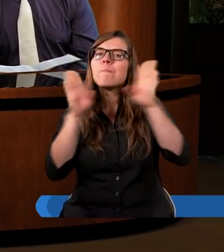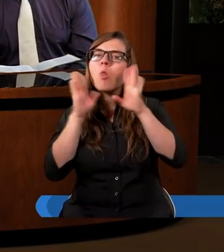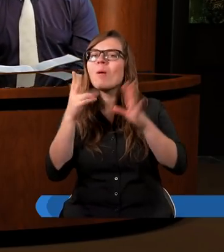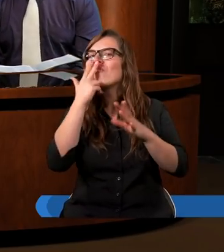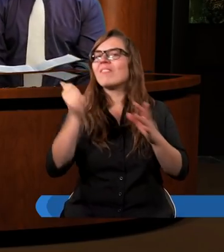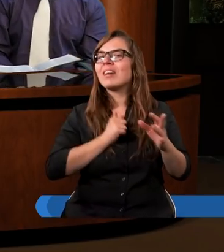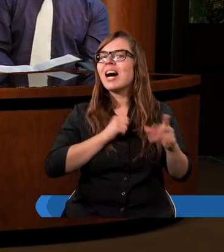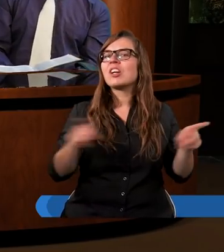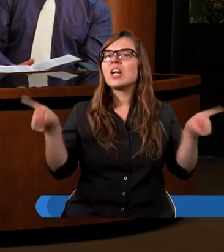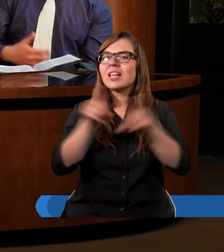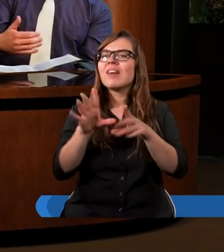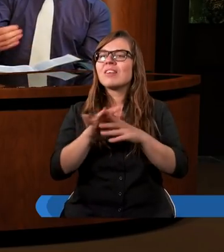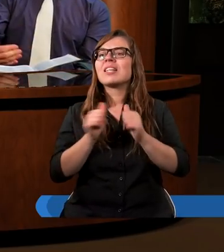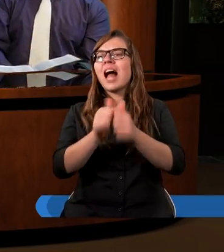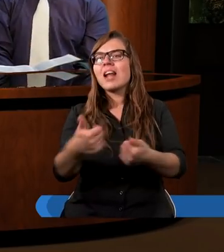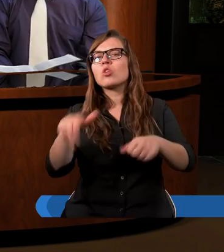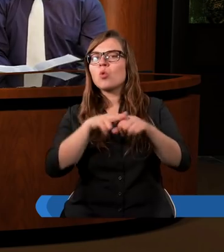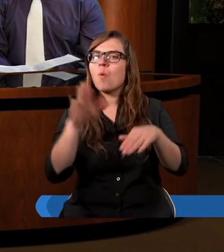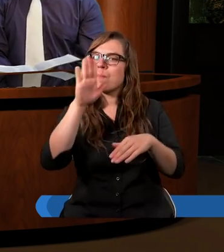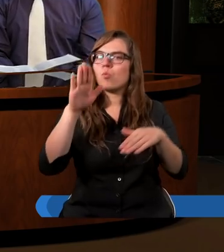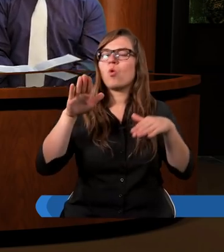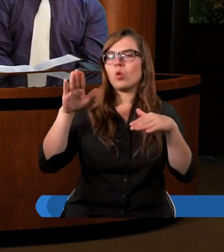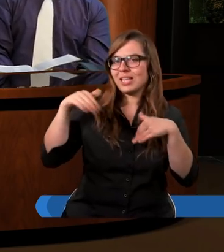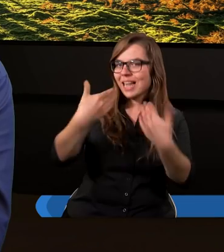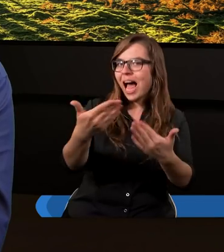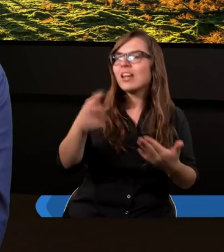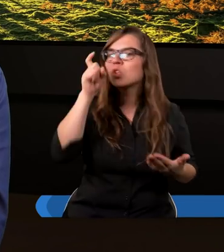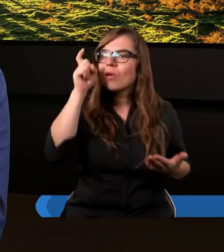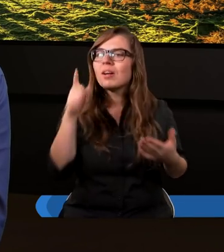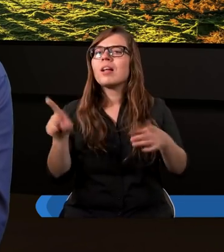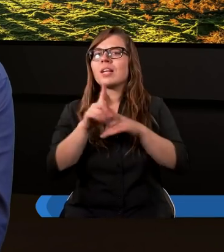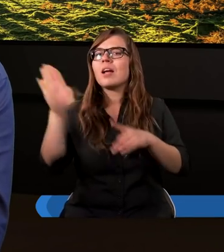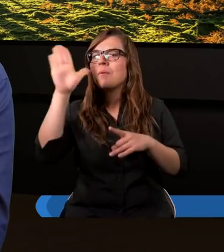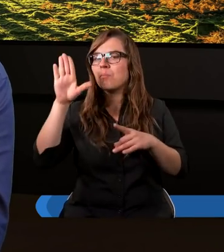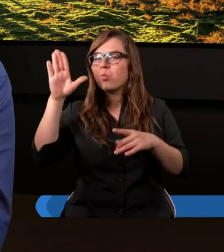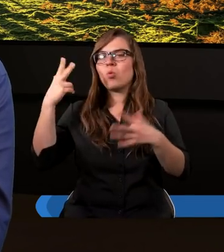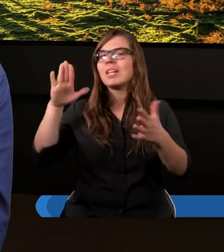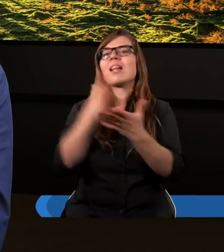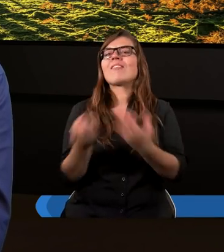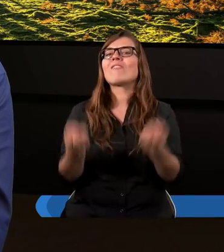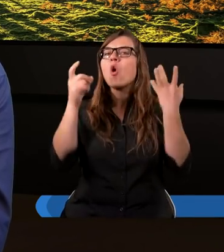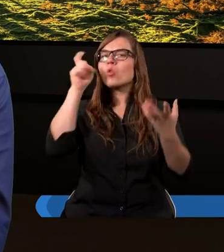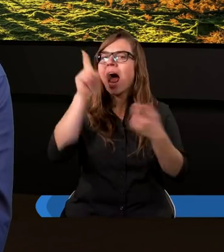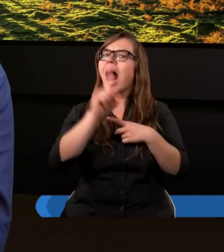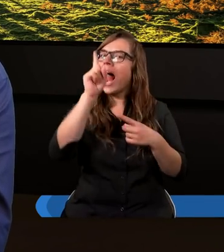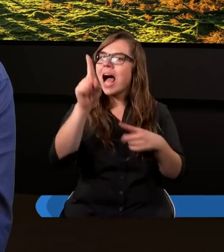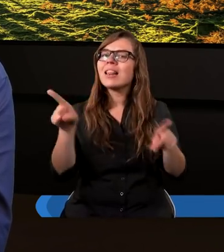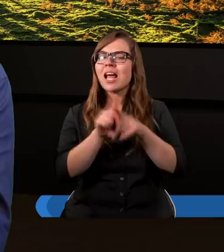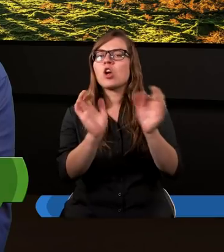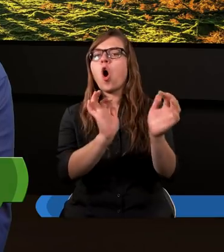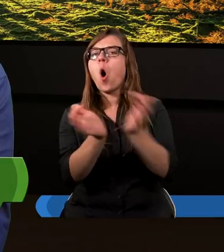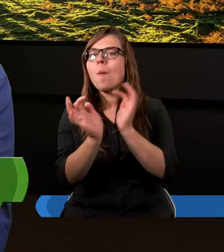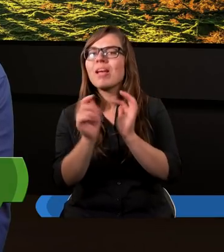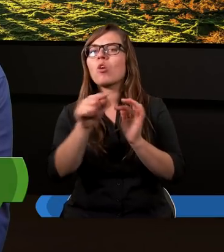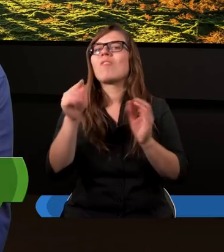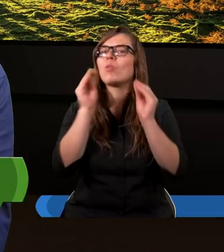wyraża się też w zadaniach, które Pan Bóg daje człowiekowi. Pan Bóg nie tylko stworzył człowieka, ale się nim opiekował.